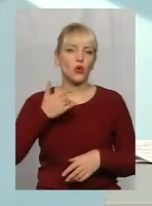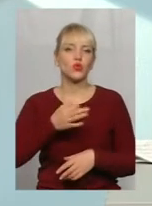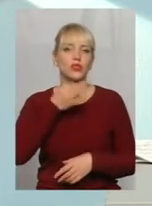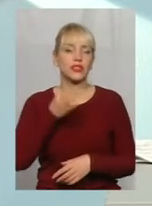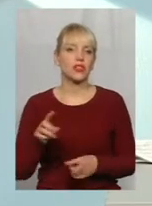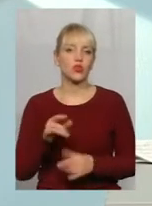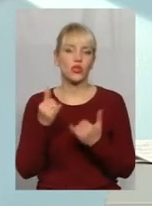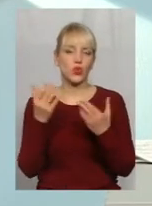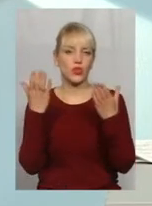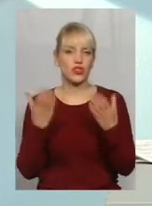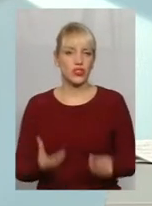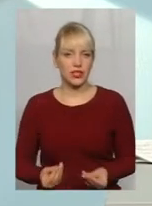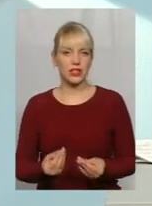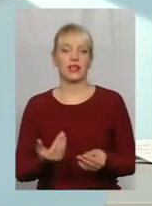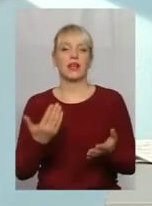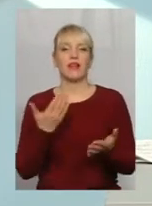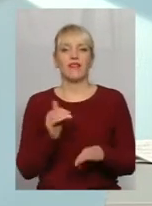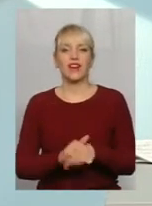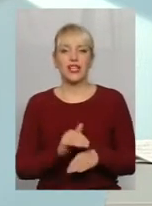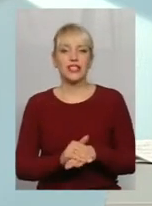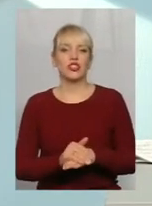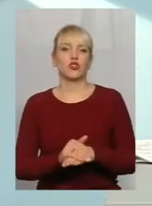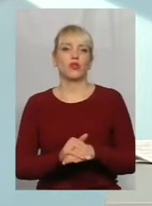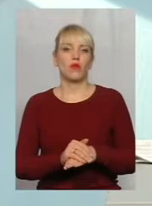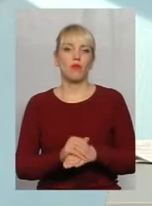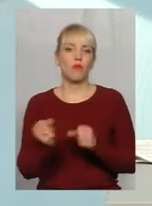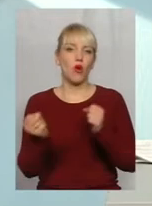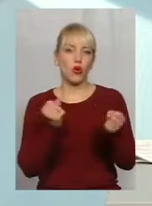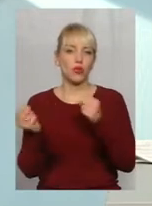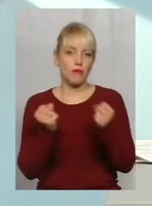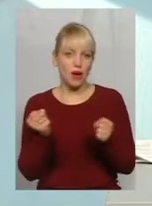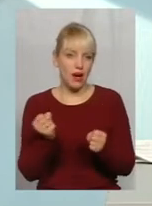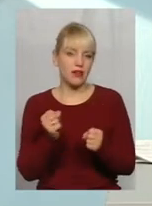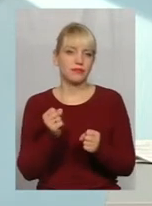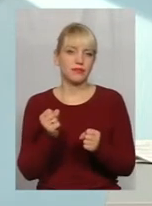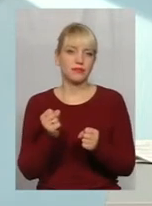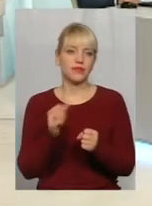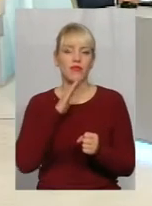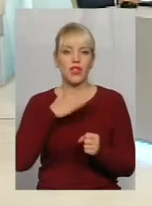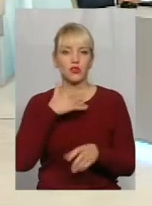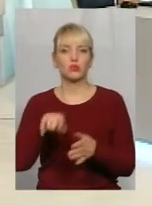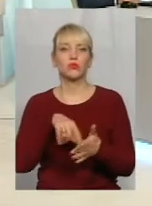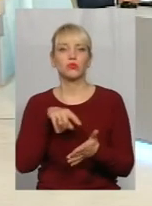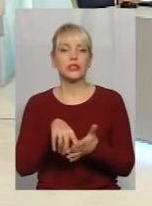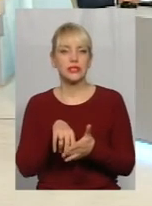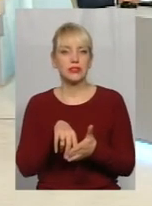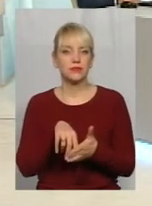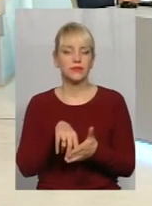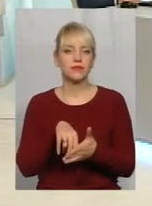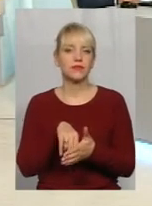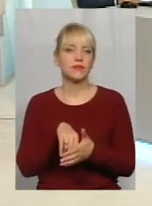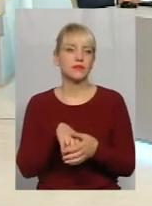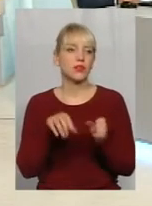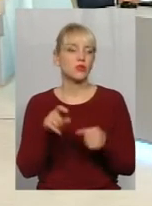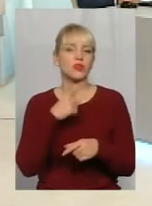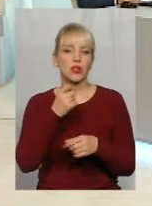на сьогоднішній день фактично боротьба в нашому місці, ну будемо говорити,